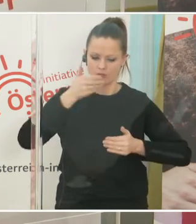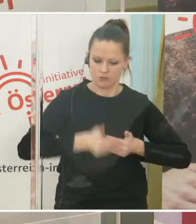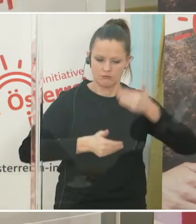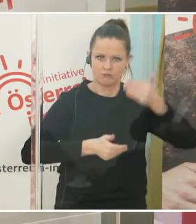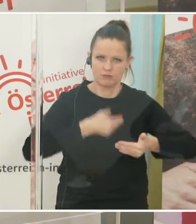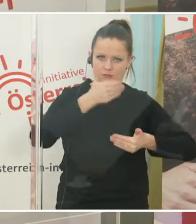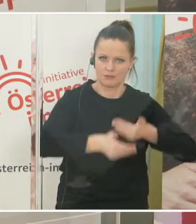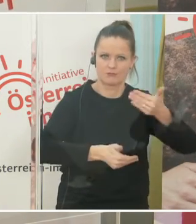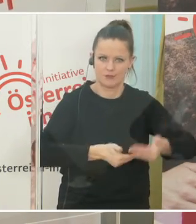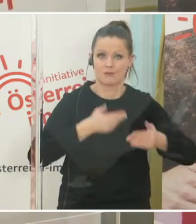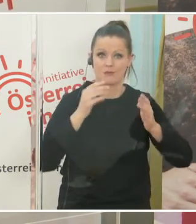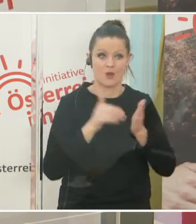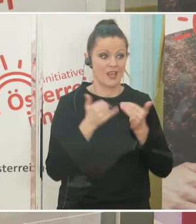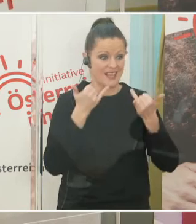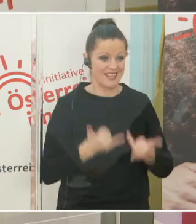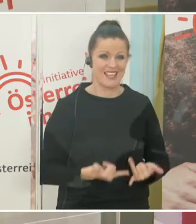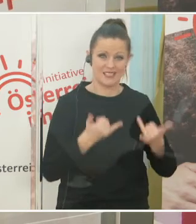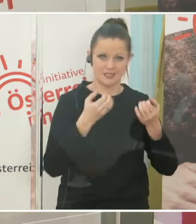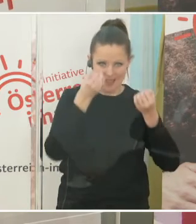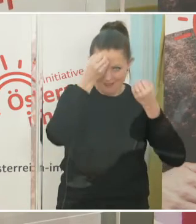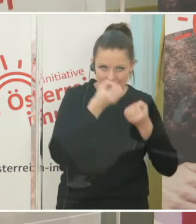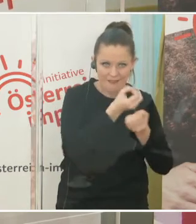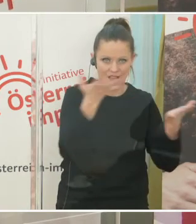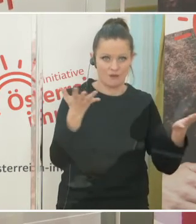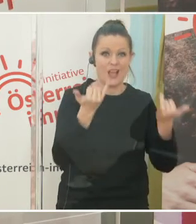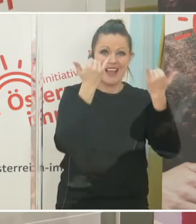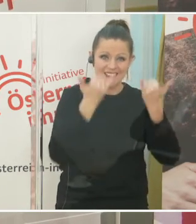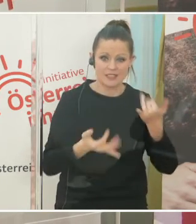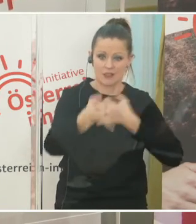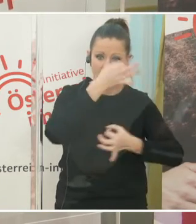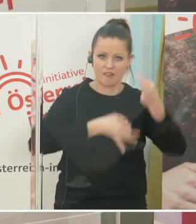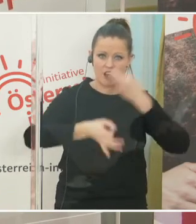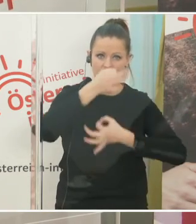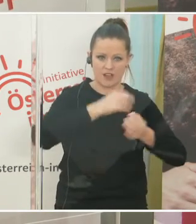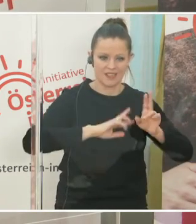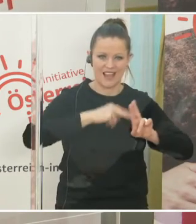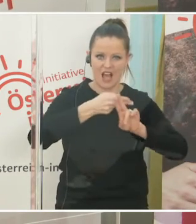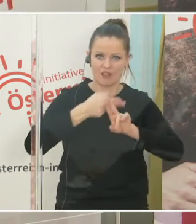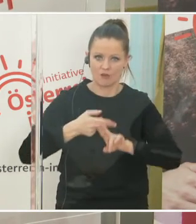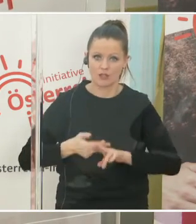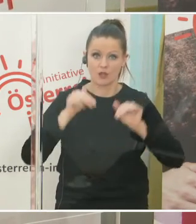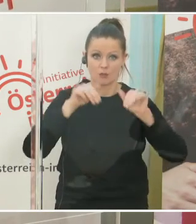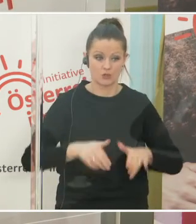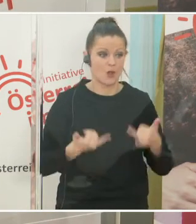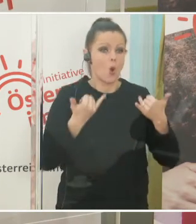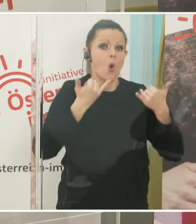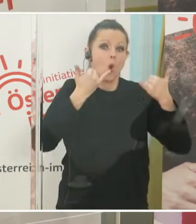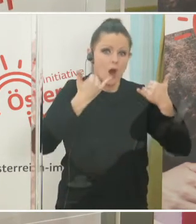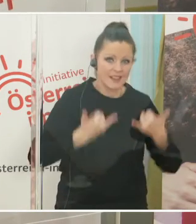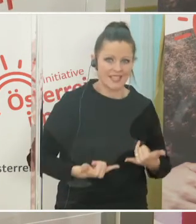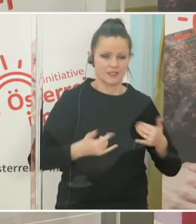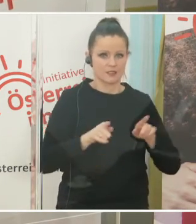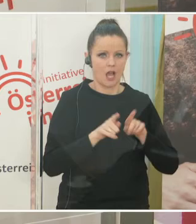Wir müssen jetzt informieren. Wir müssen jetzt Fragen beantworten und wir müssen uns jetzt um die